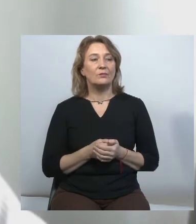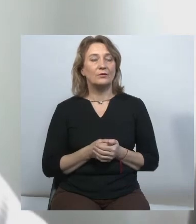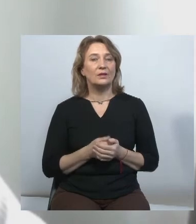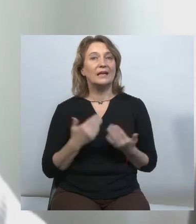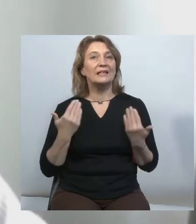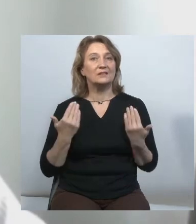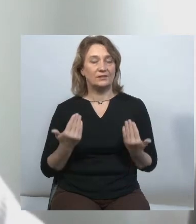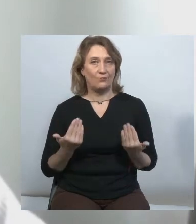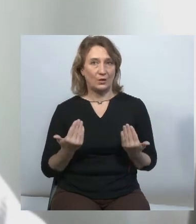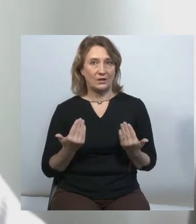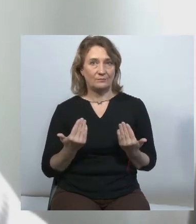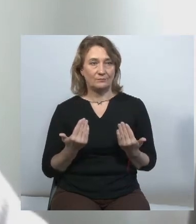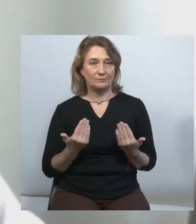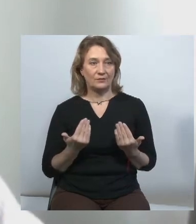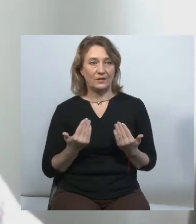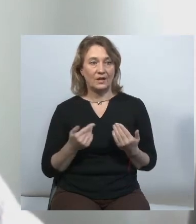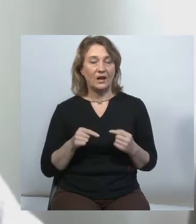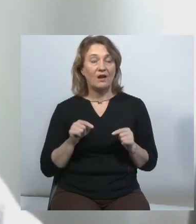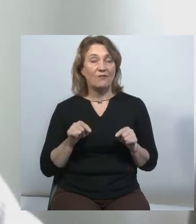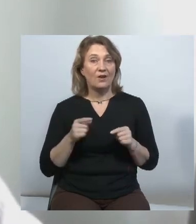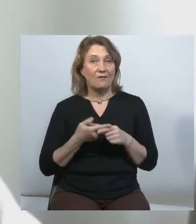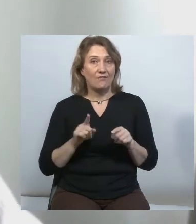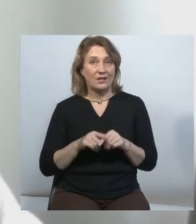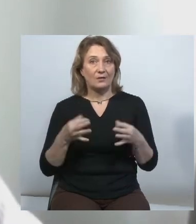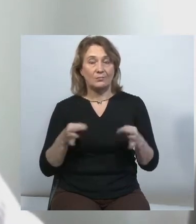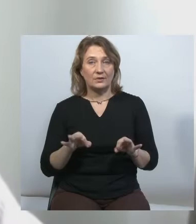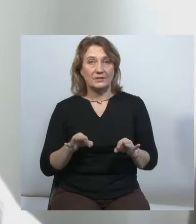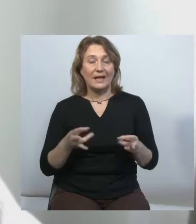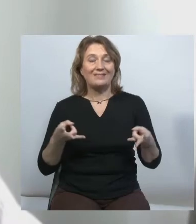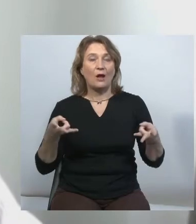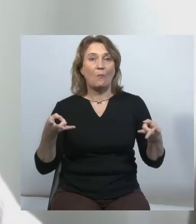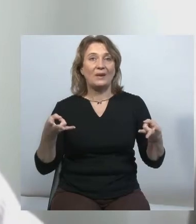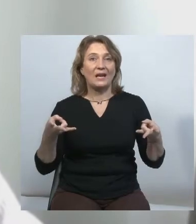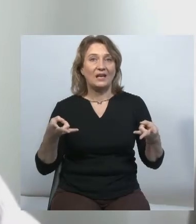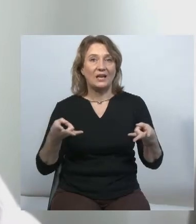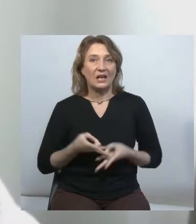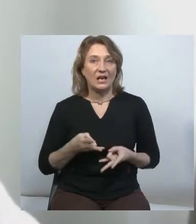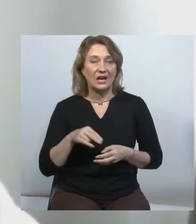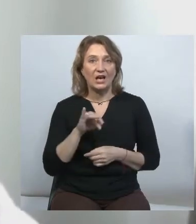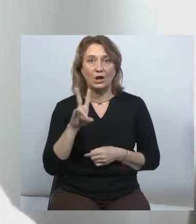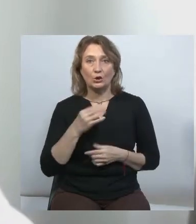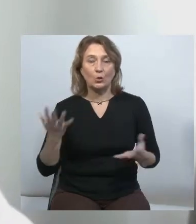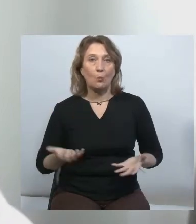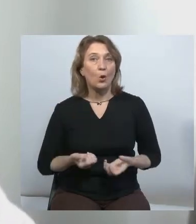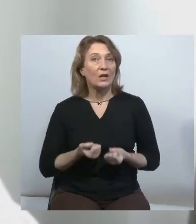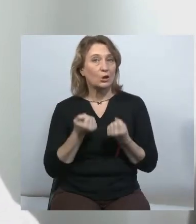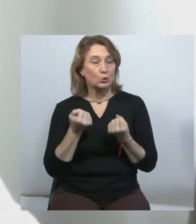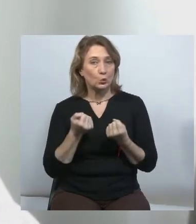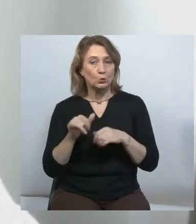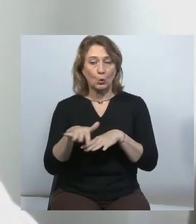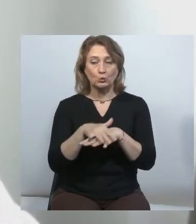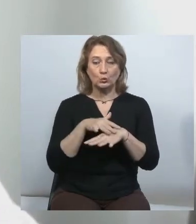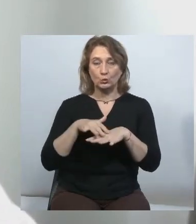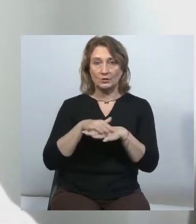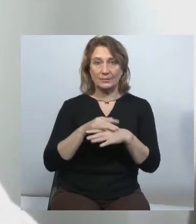Сьогодні в цьому просторі надзвичайно необхідно для, фактично, порятунку суспільства, для